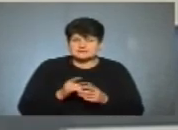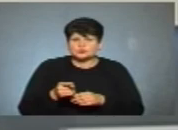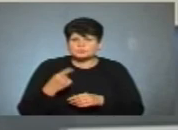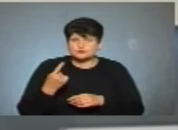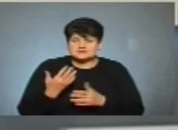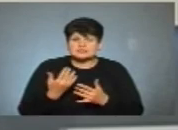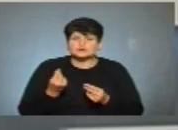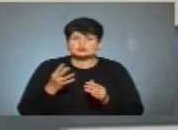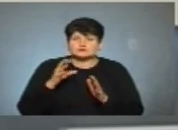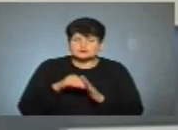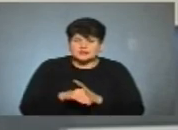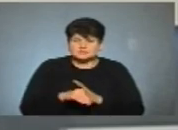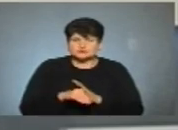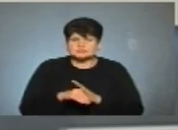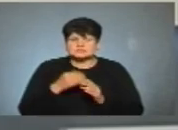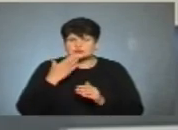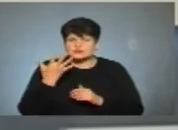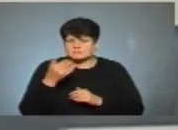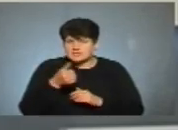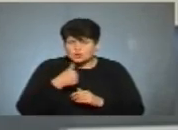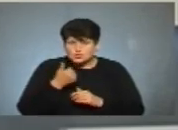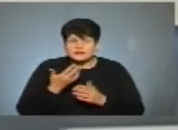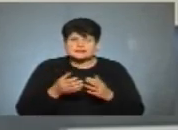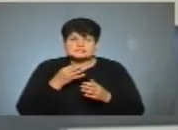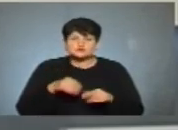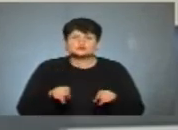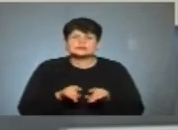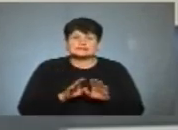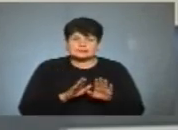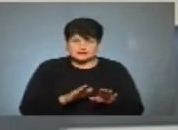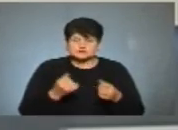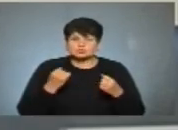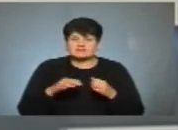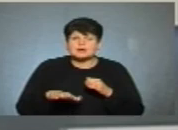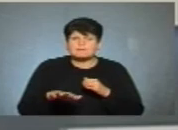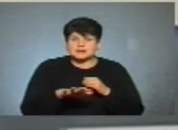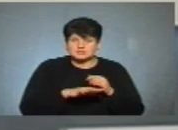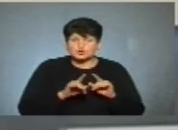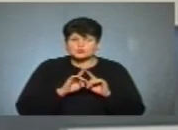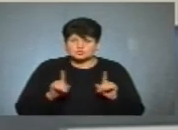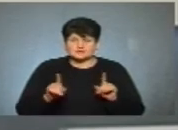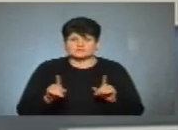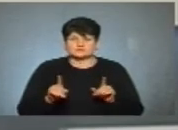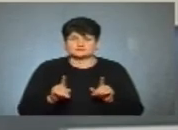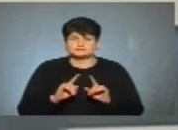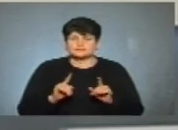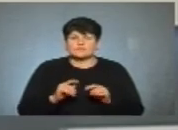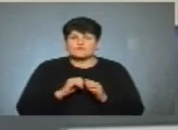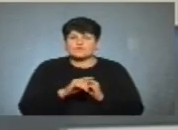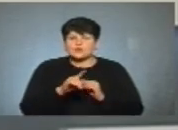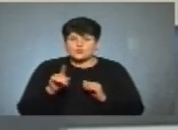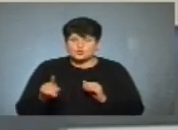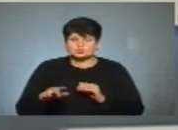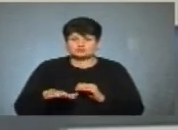області, скільки коштів вкладено за останніх п'ять років. Але скажу так, що спортивні майданчики, особливо універсальні спортивні майданчики, в кожному